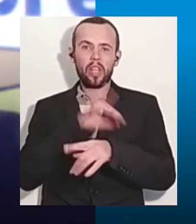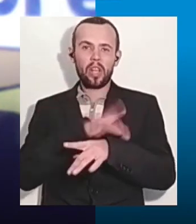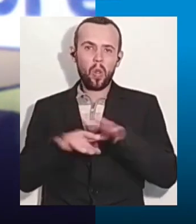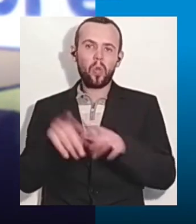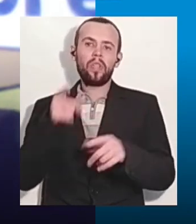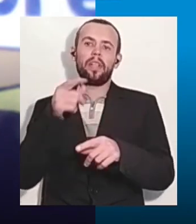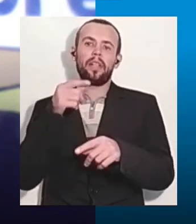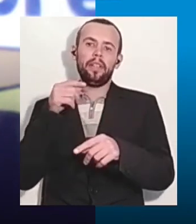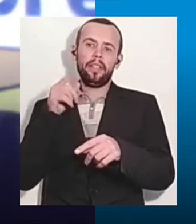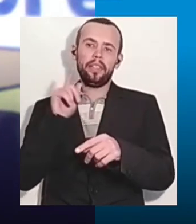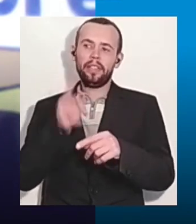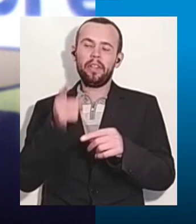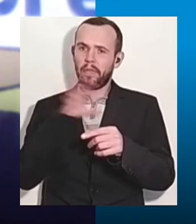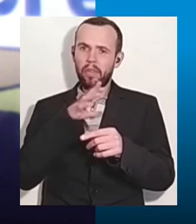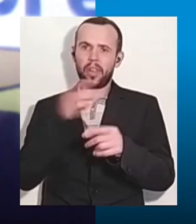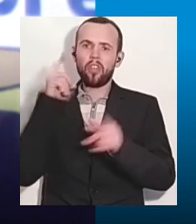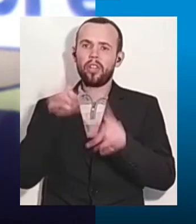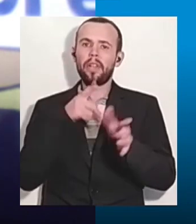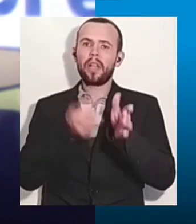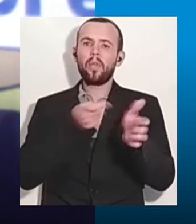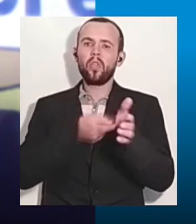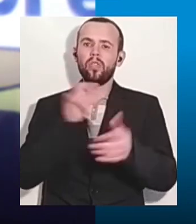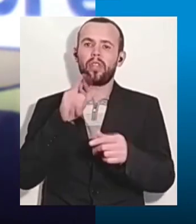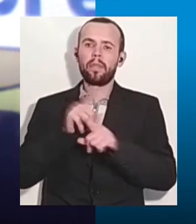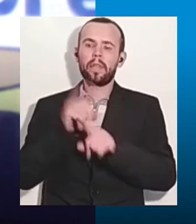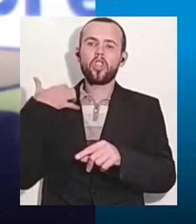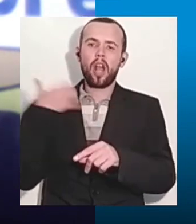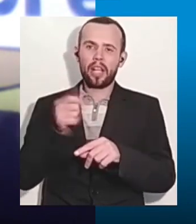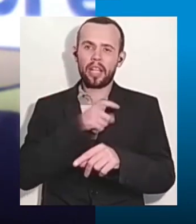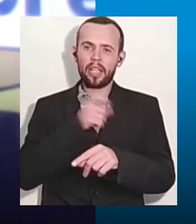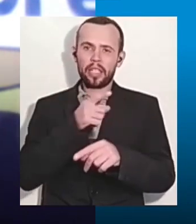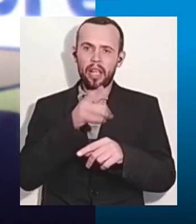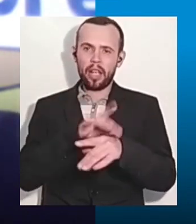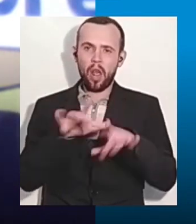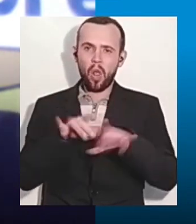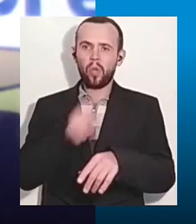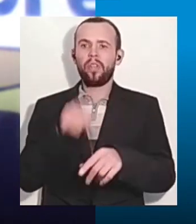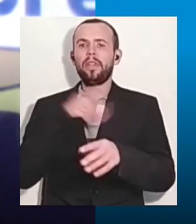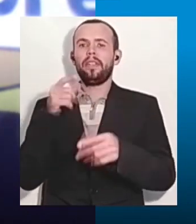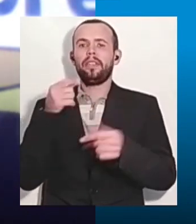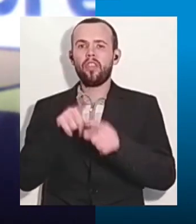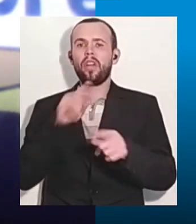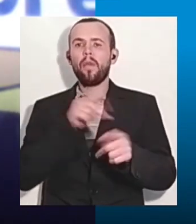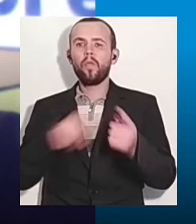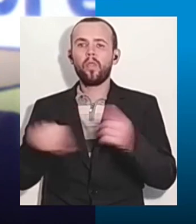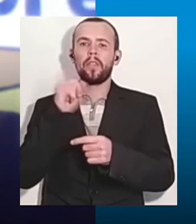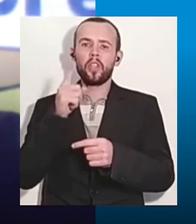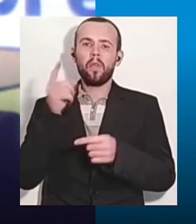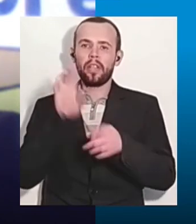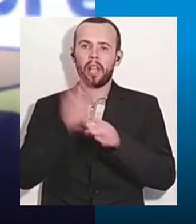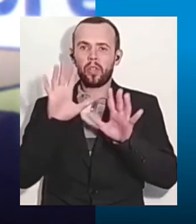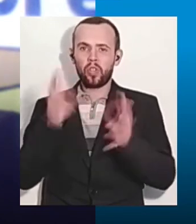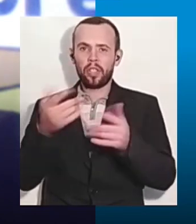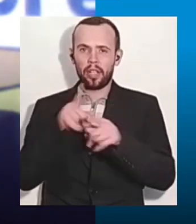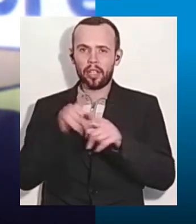відношення там, як до тварин, в тих побутових умовах, то людям це і не в радісті побутові